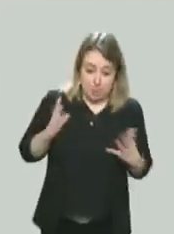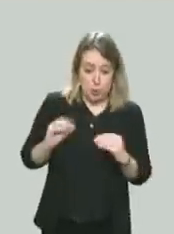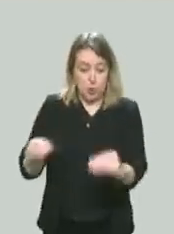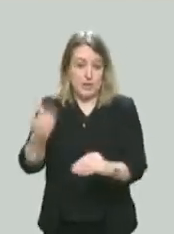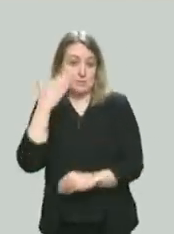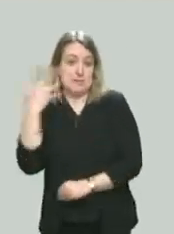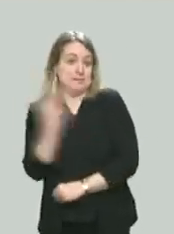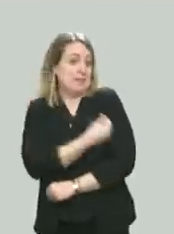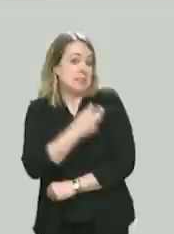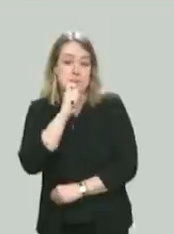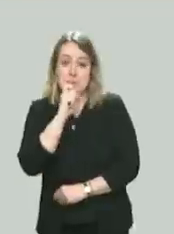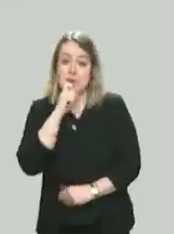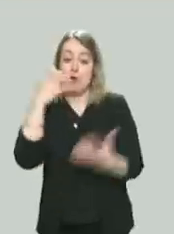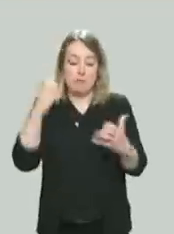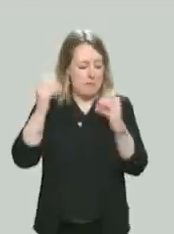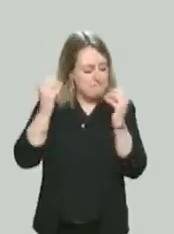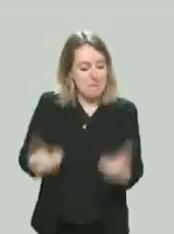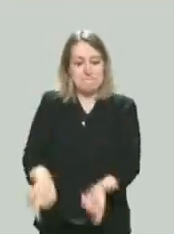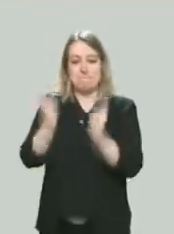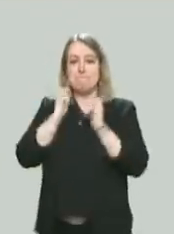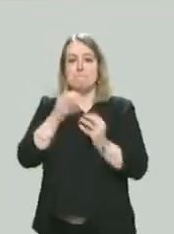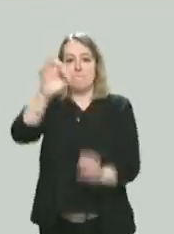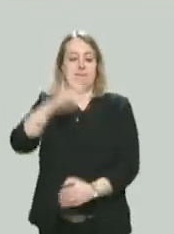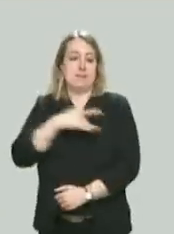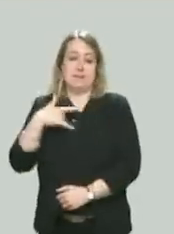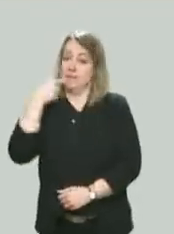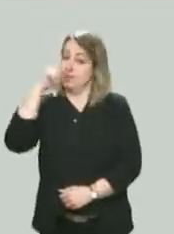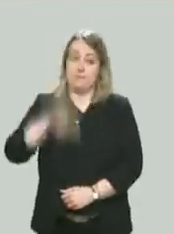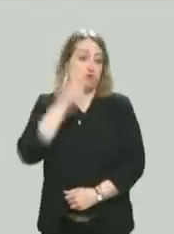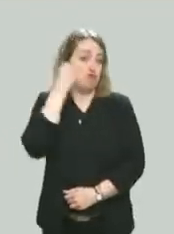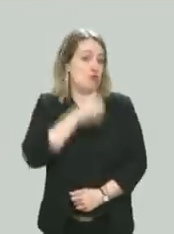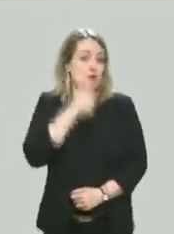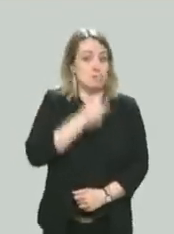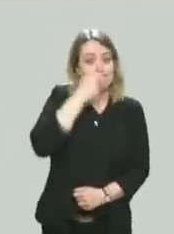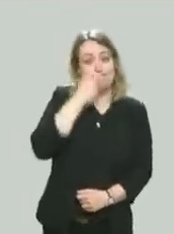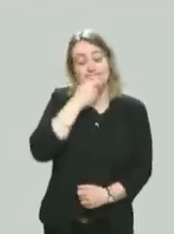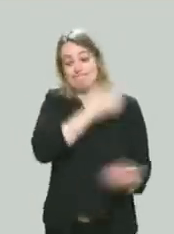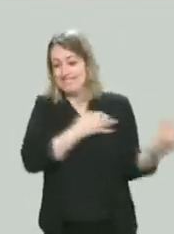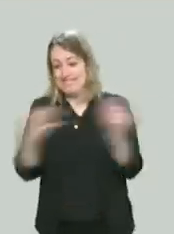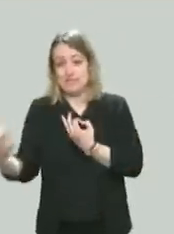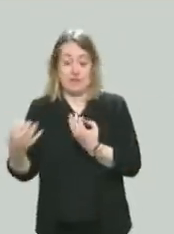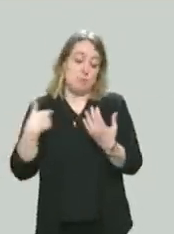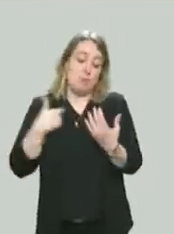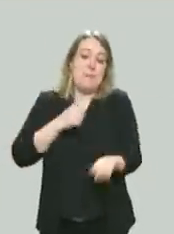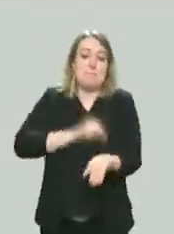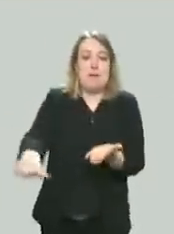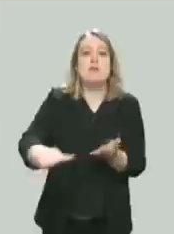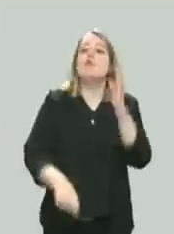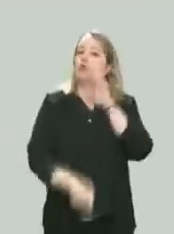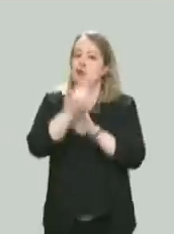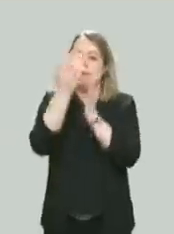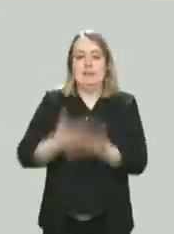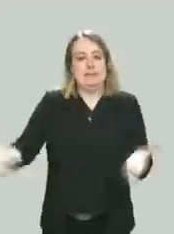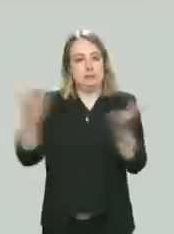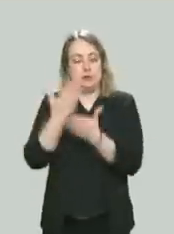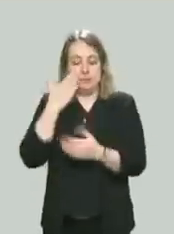et si vous souhaitez bénéficier du pass sanitaire, vous devrez donc vous faire tester tous les jours à vos frais, sauf si vous êtes symptomatique avec une ordonnance